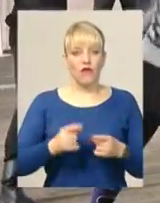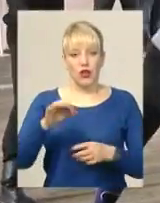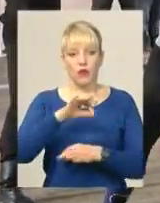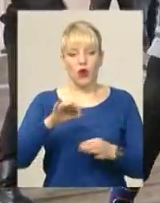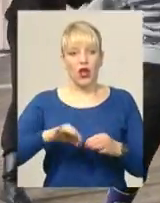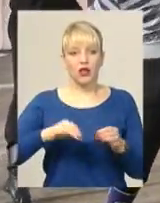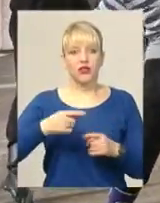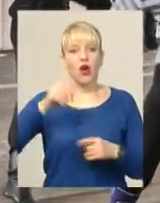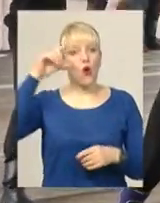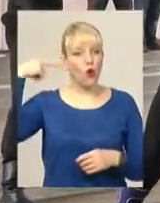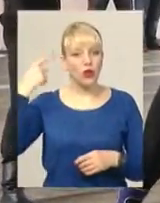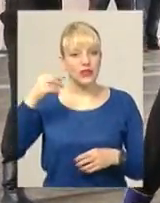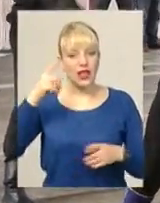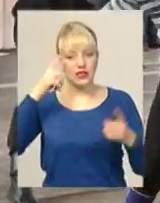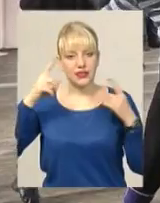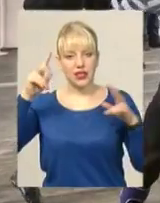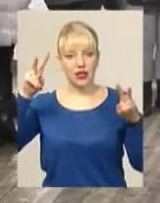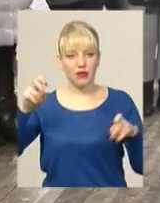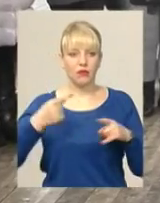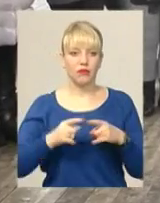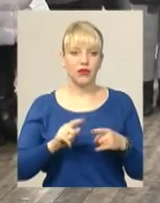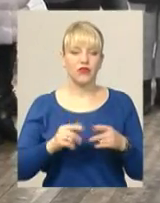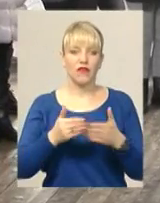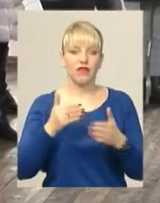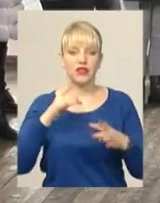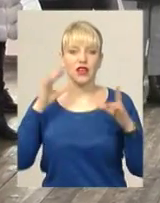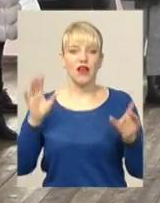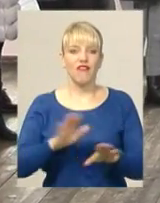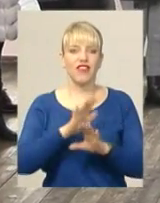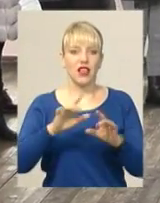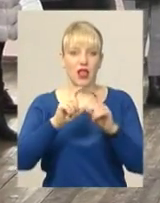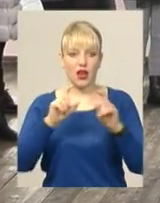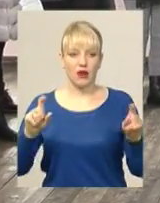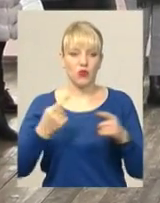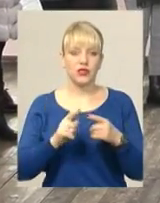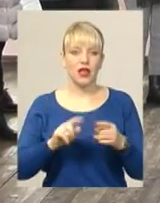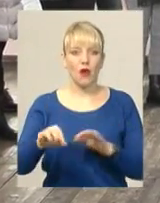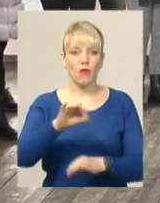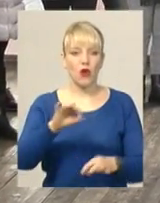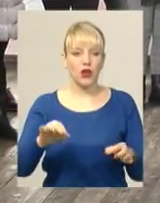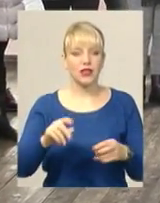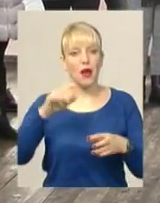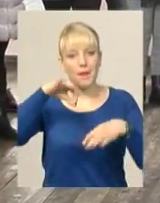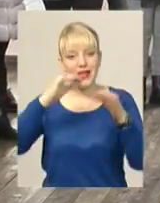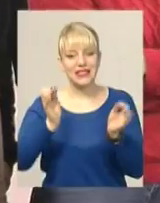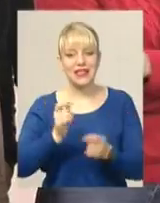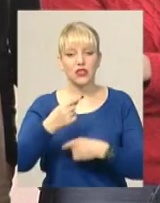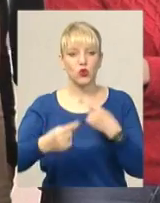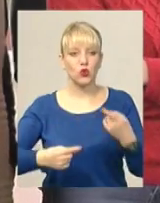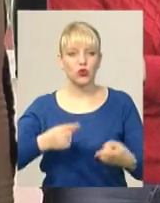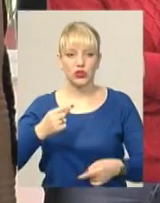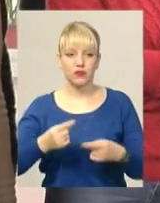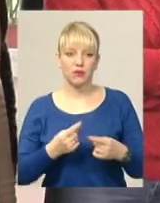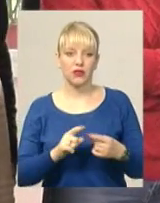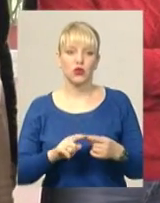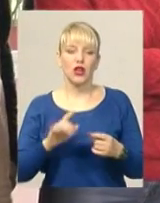філармонії» – це не лише звернення до козацької тематики у творах Шевченка, але й проєкція його мистецького спадку у творчості різних композиторів і